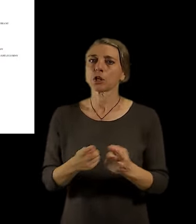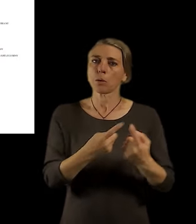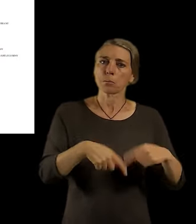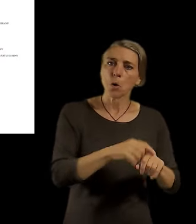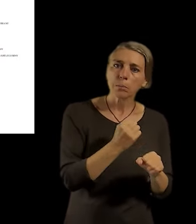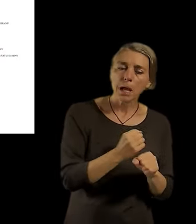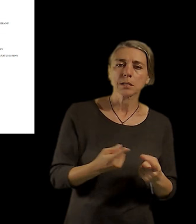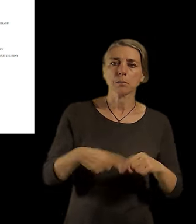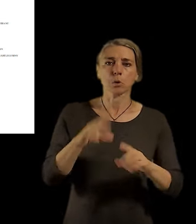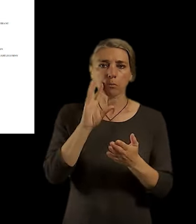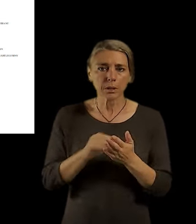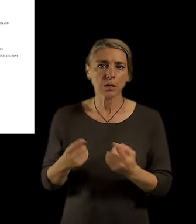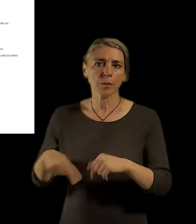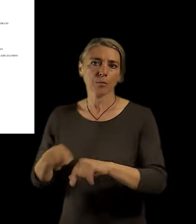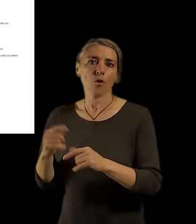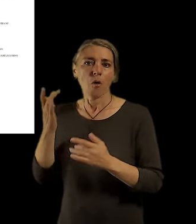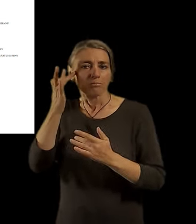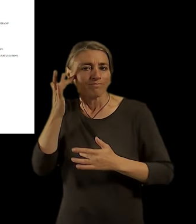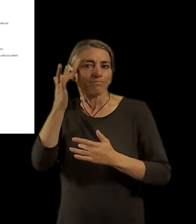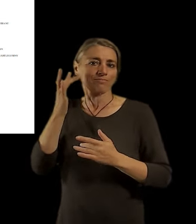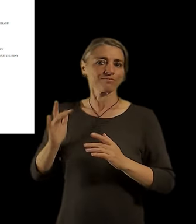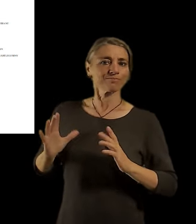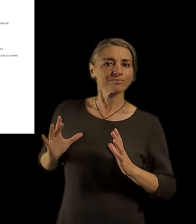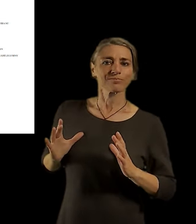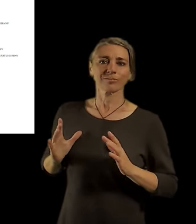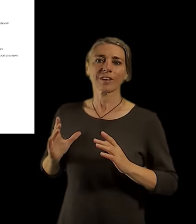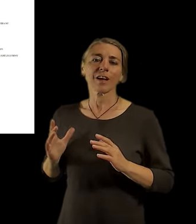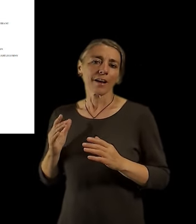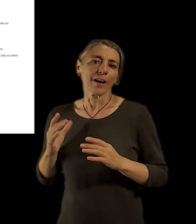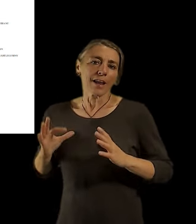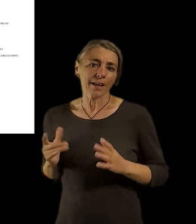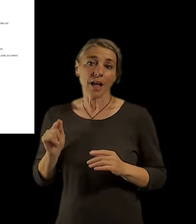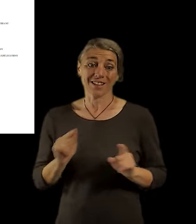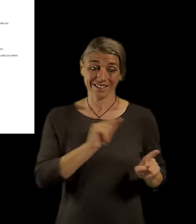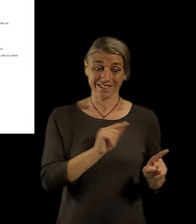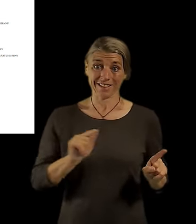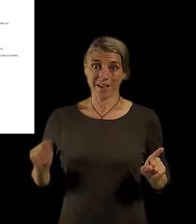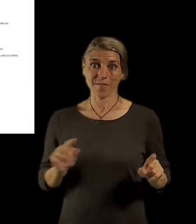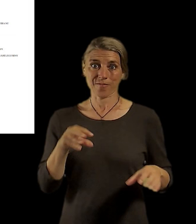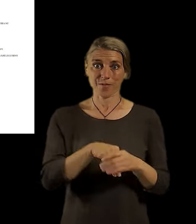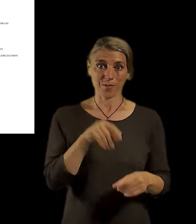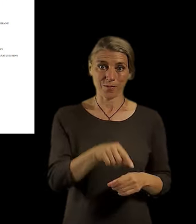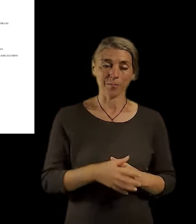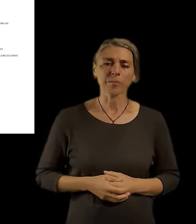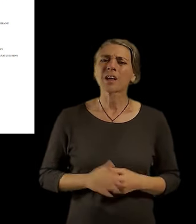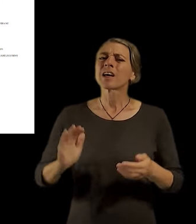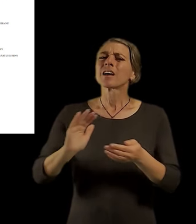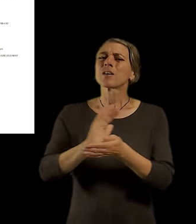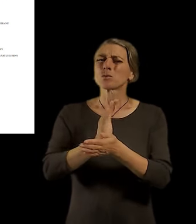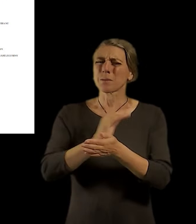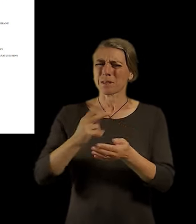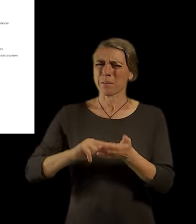vypadá ten územní plán. My úplně nejvíc změn územního plánu, který dneska procesujeme, tak